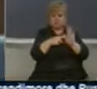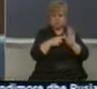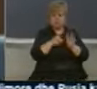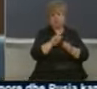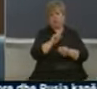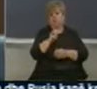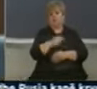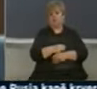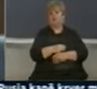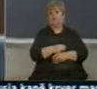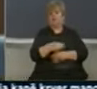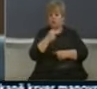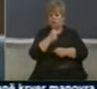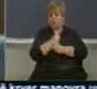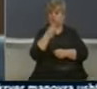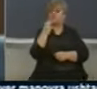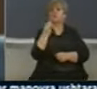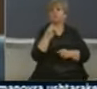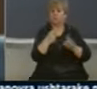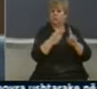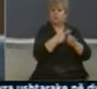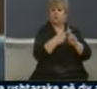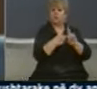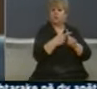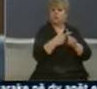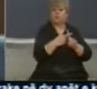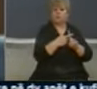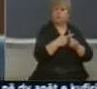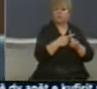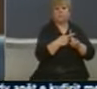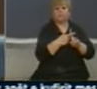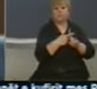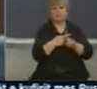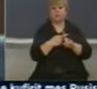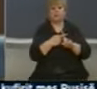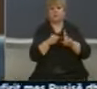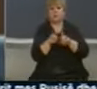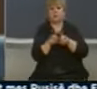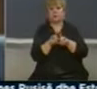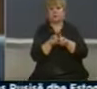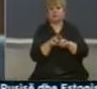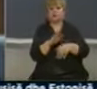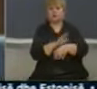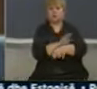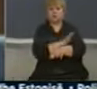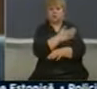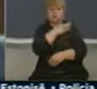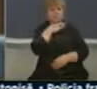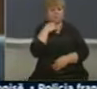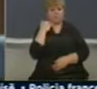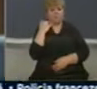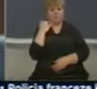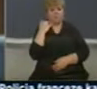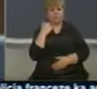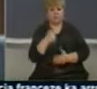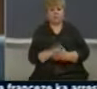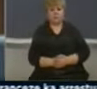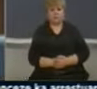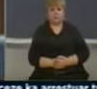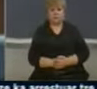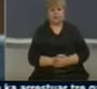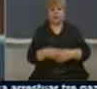në rrasë që banë dhe primet mira vërtet që ne ato do t'i lavdojmë. Një shqetësim jash zakonisht i malë që po